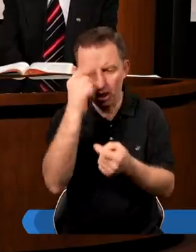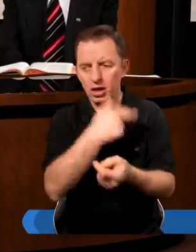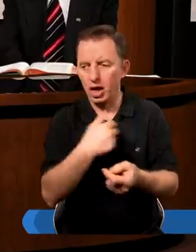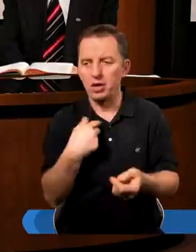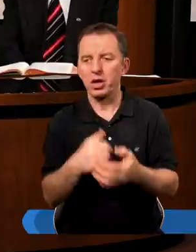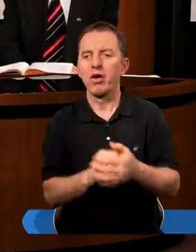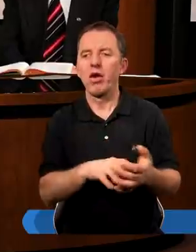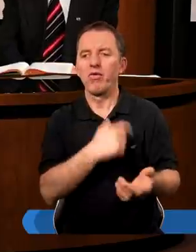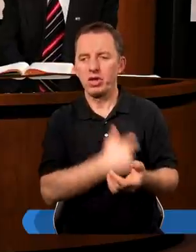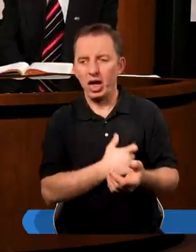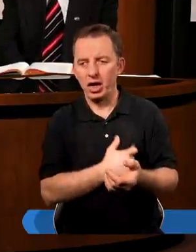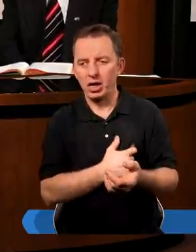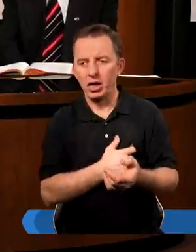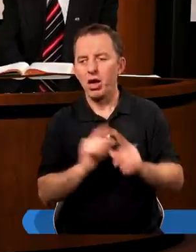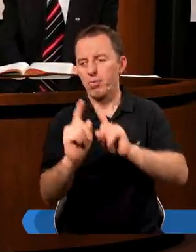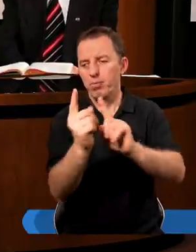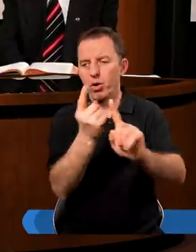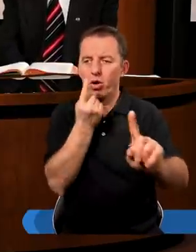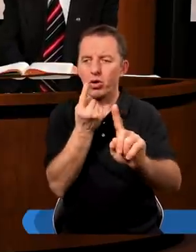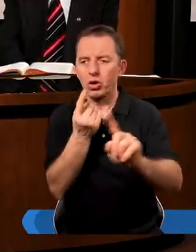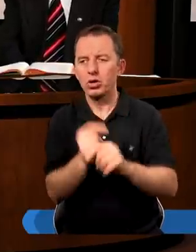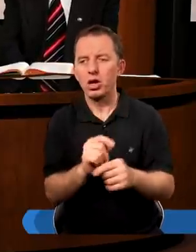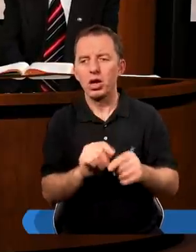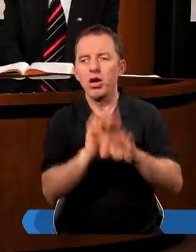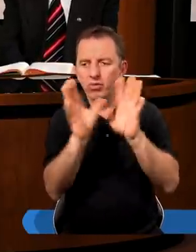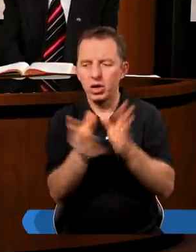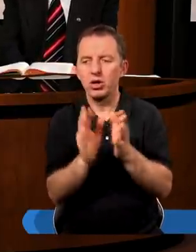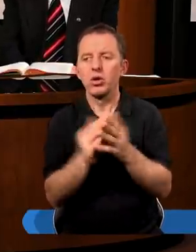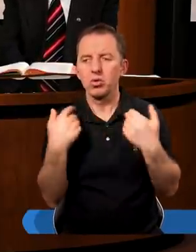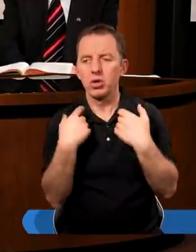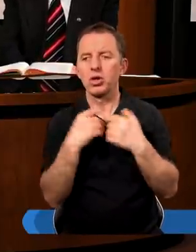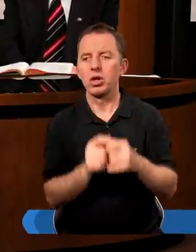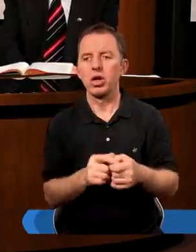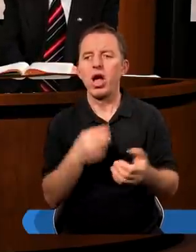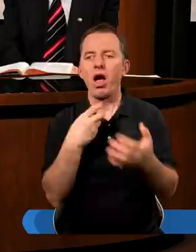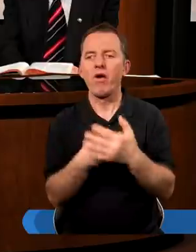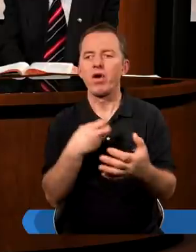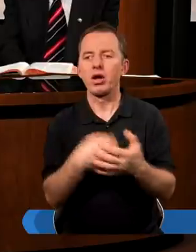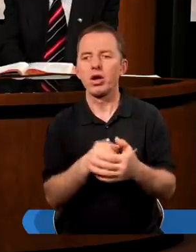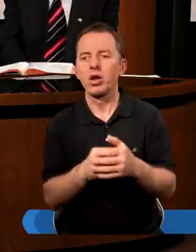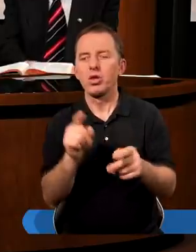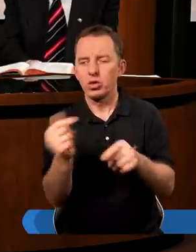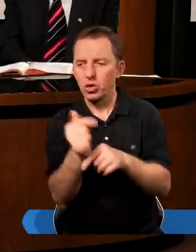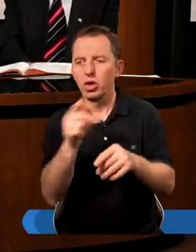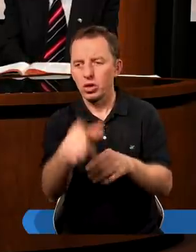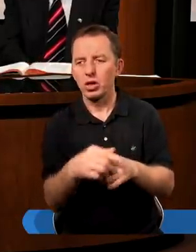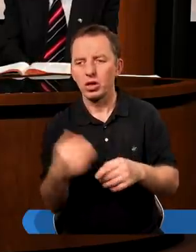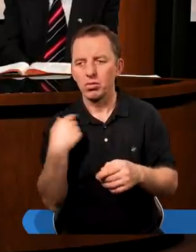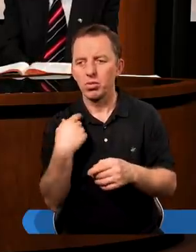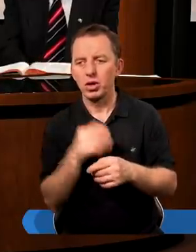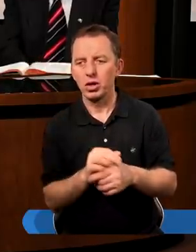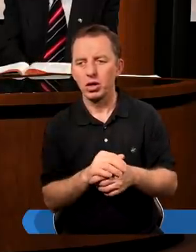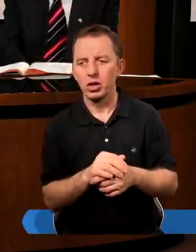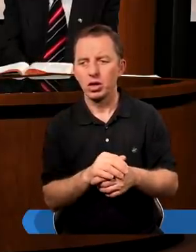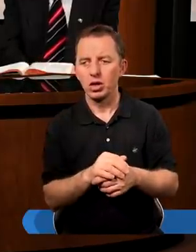umyśle, prawda? W sercu. Z serca pochodzą, czyli serce tu w tym przypadku w Ewangelii dotyczy tego ośrodka